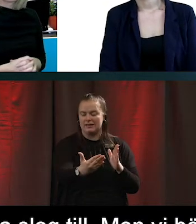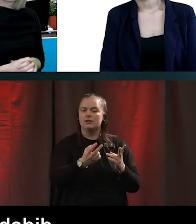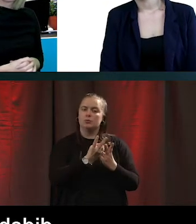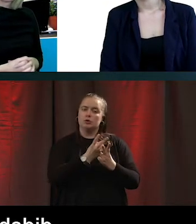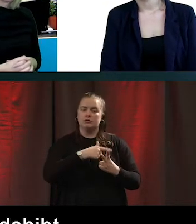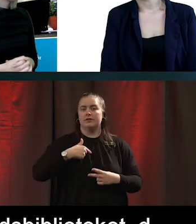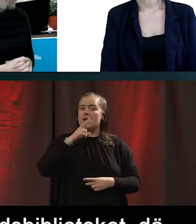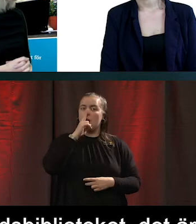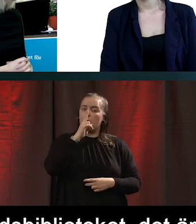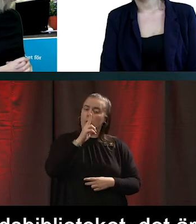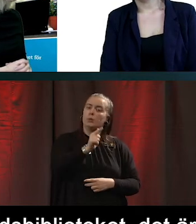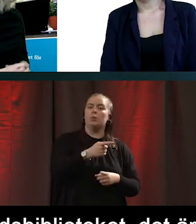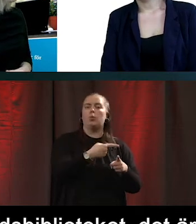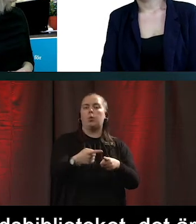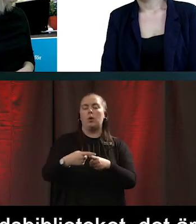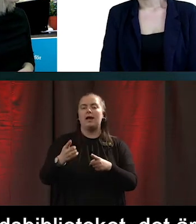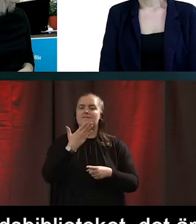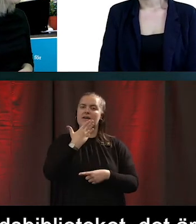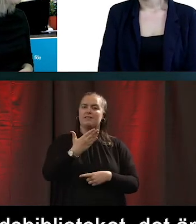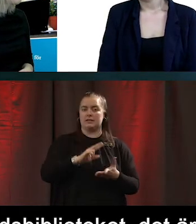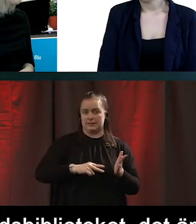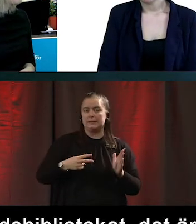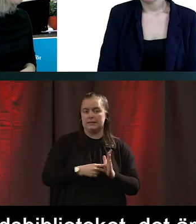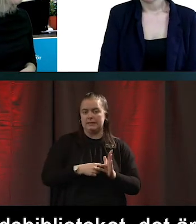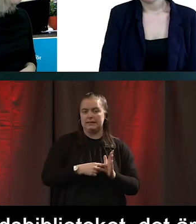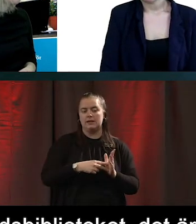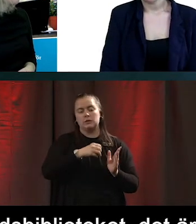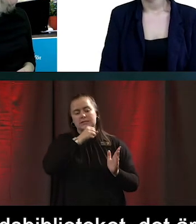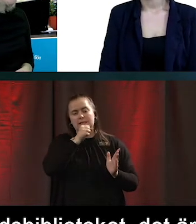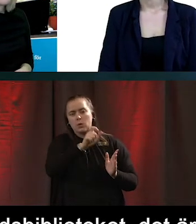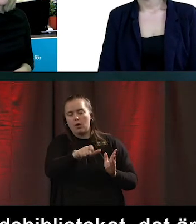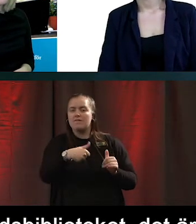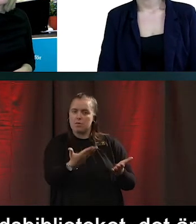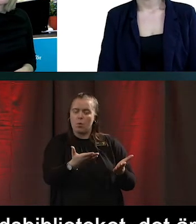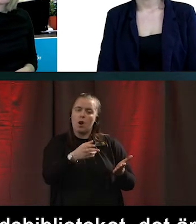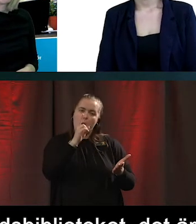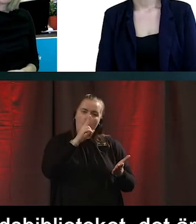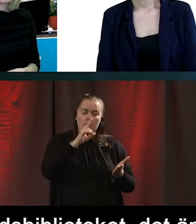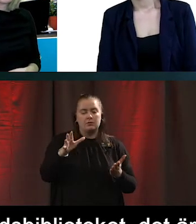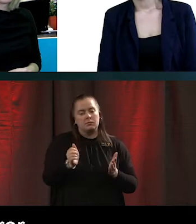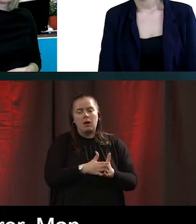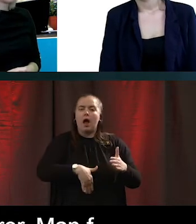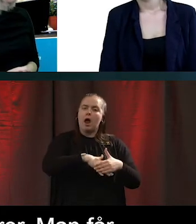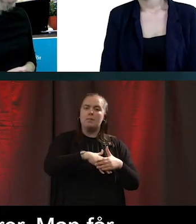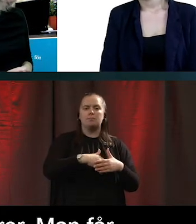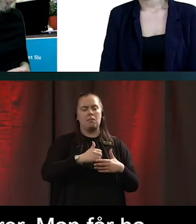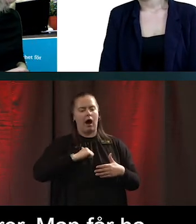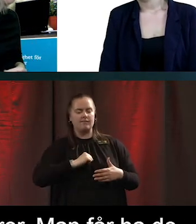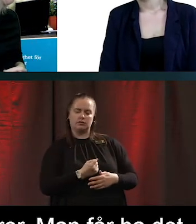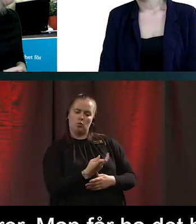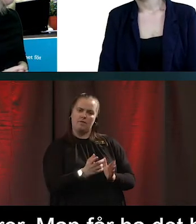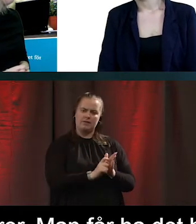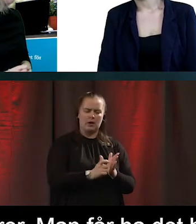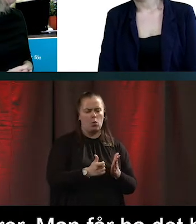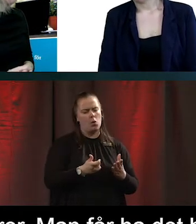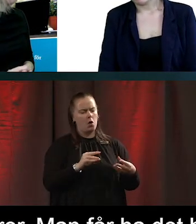ut välfärdsteknik till seniorer. Man får ha det hemma i några veckor, klämma och känna på det, utforska det och se, är